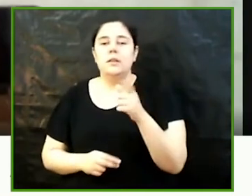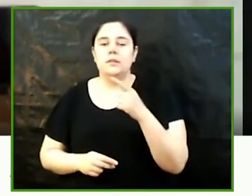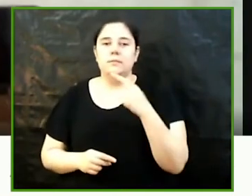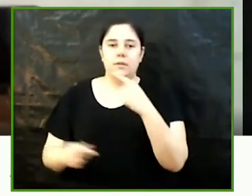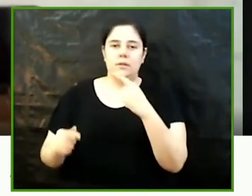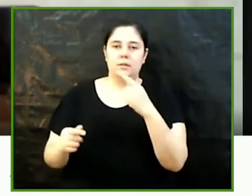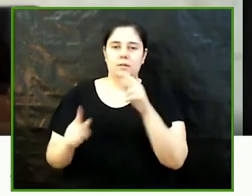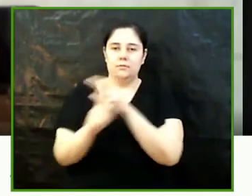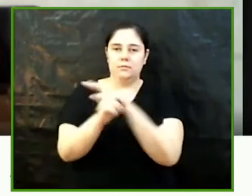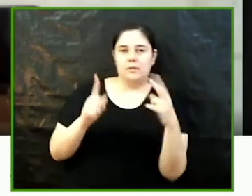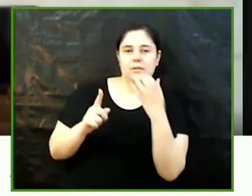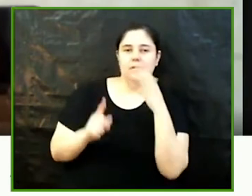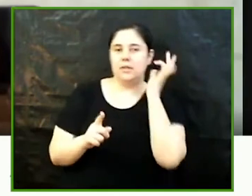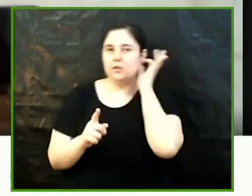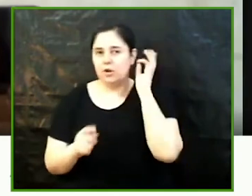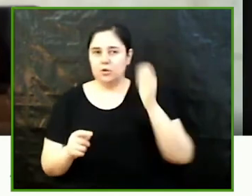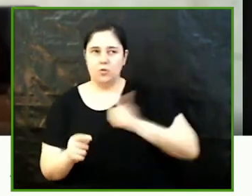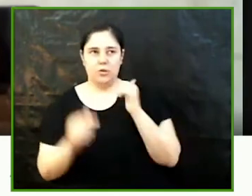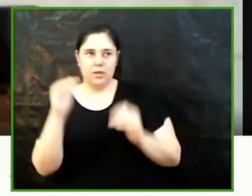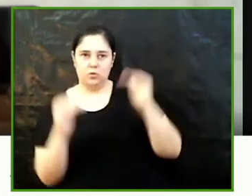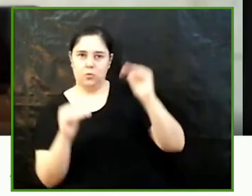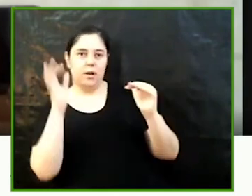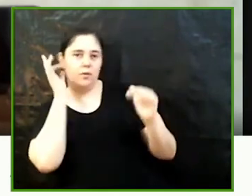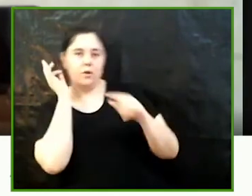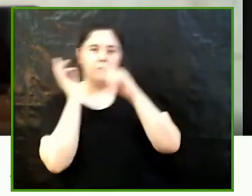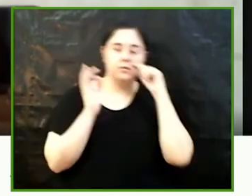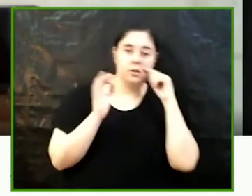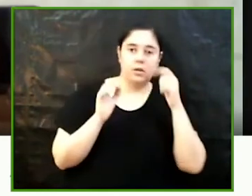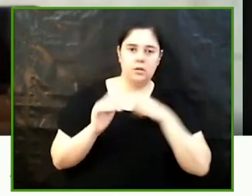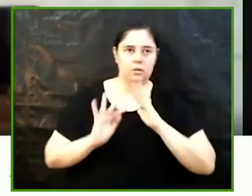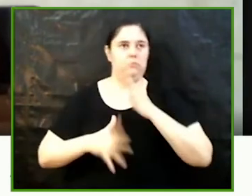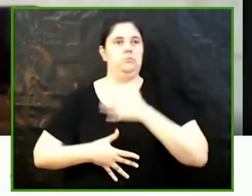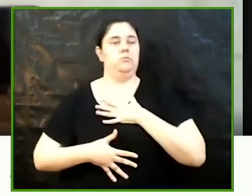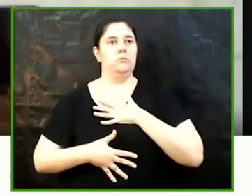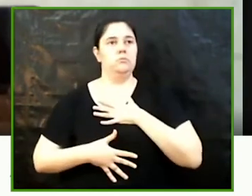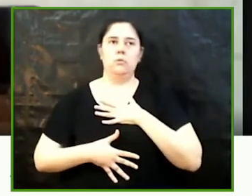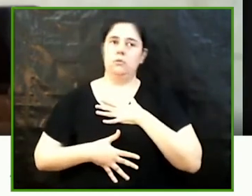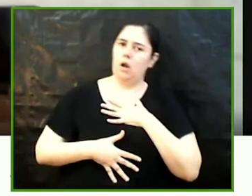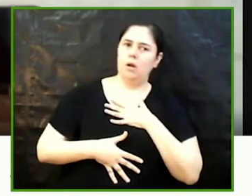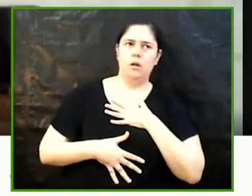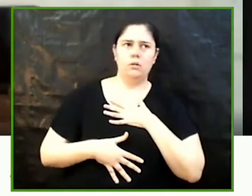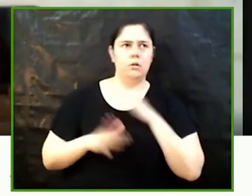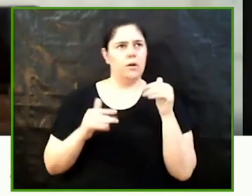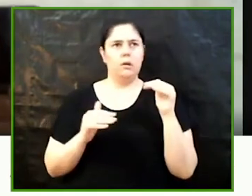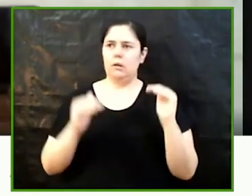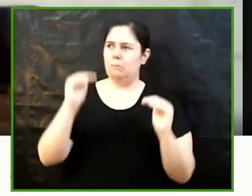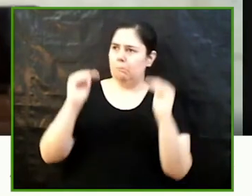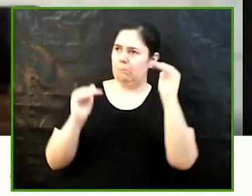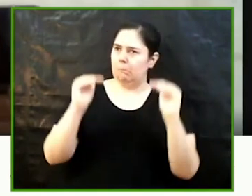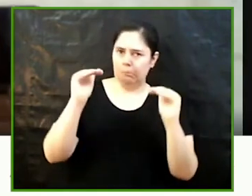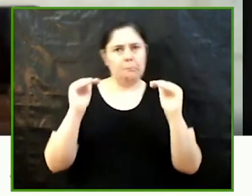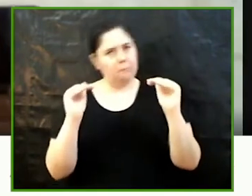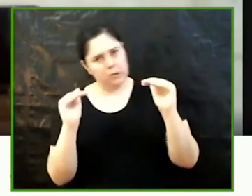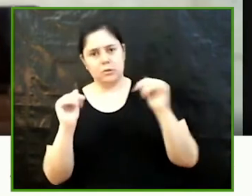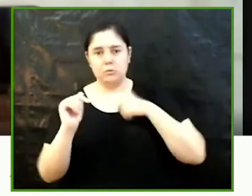oportunitats que elles tenen en comparació amb ells però em va sobtar veure que hi havia molta peritat dins els diferents àmbits però tot això no treu